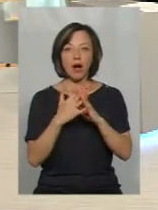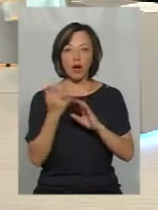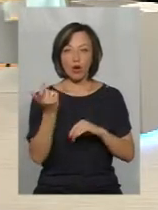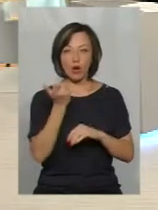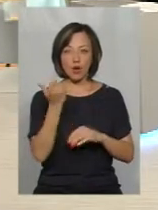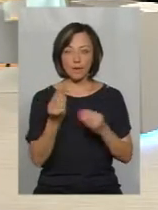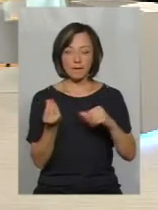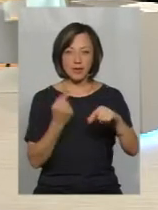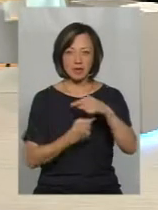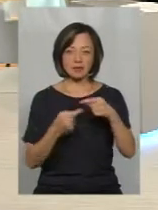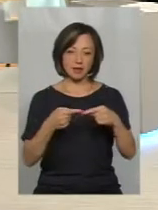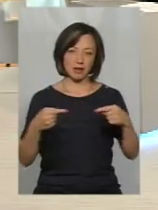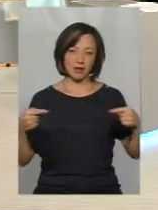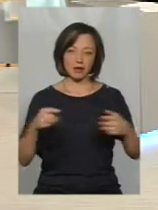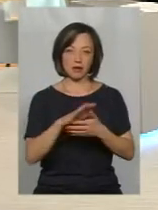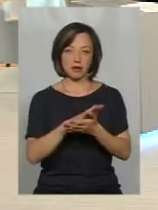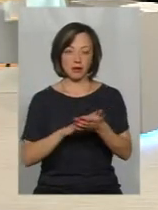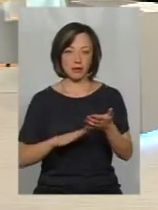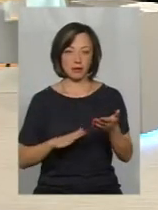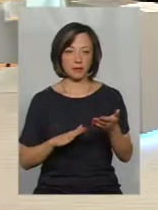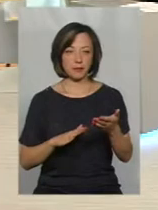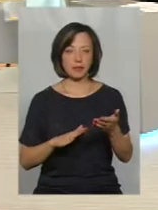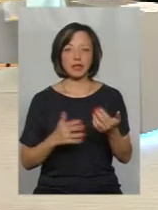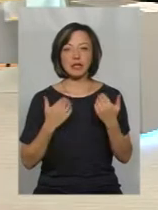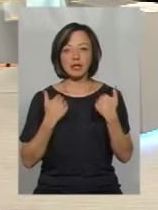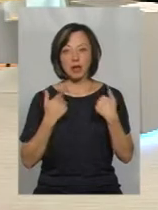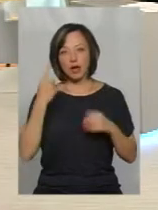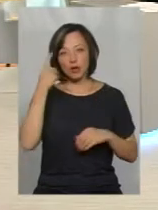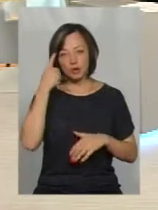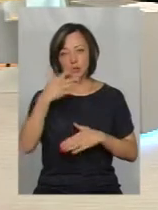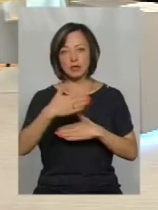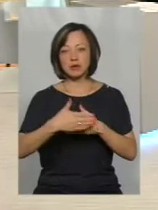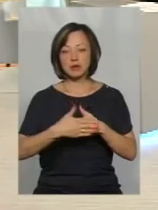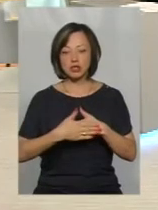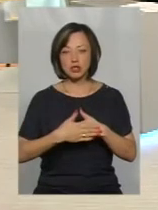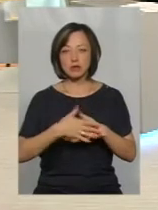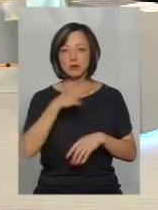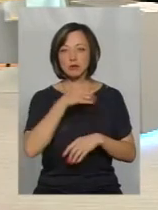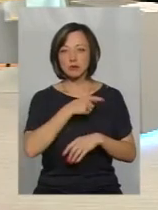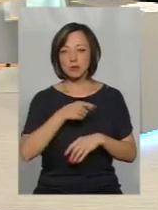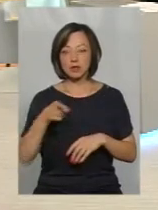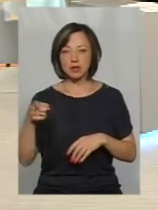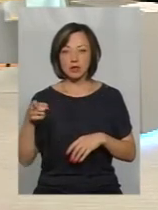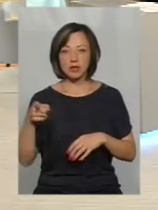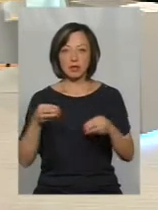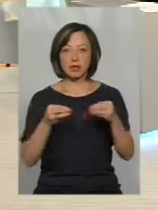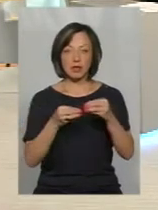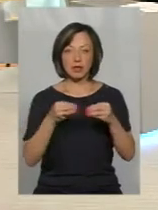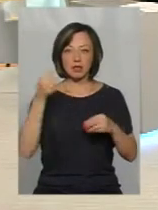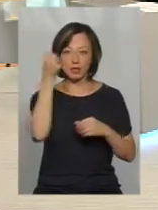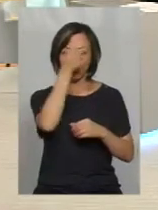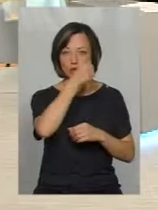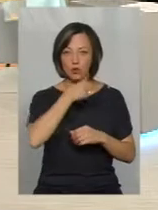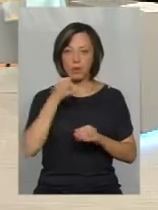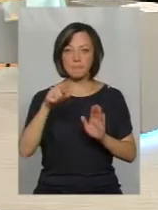і так далі. Тобто, я думаю, що найближчі 10 років